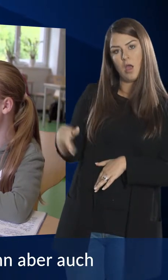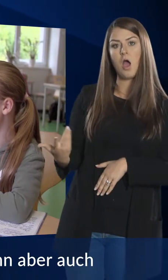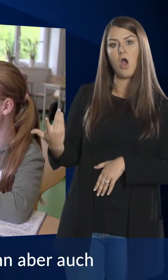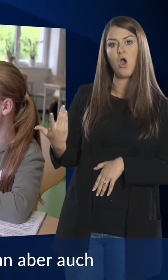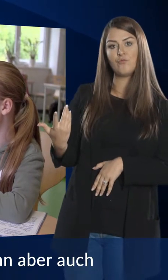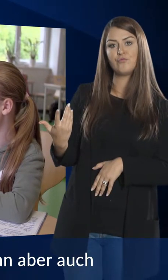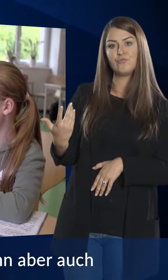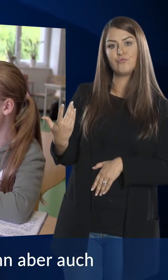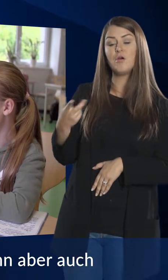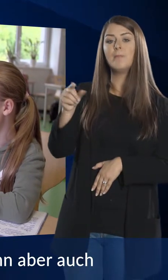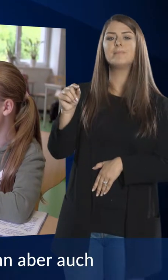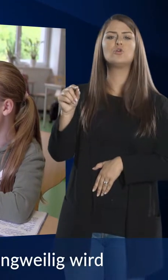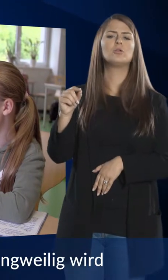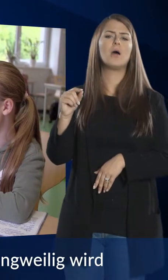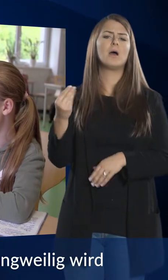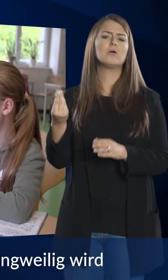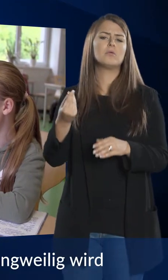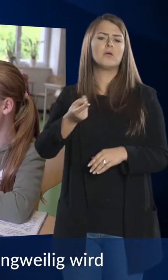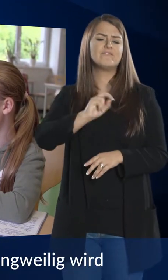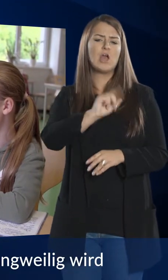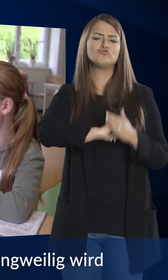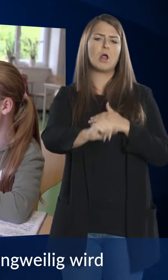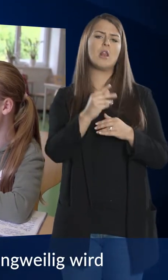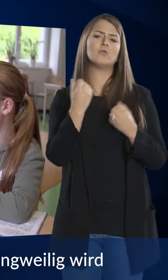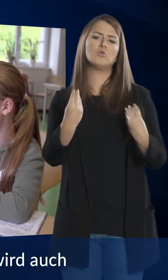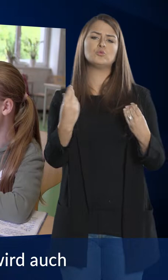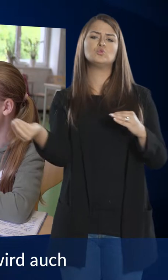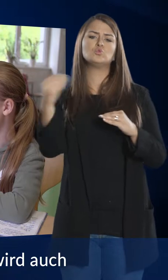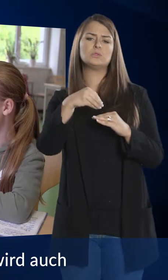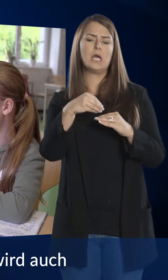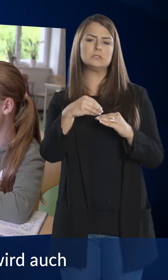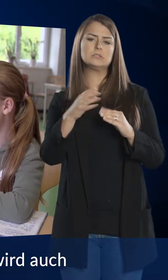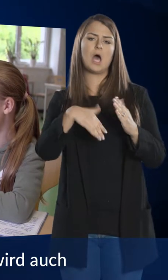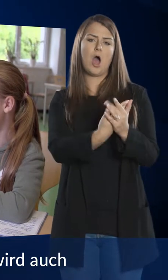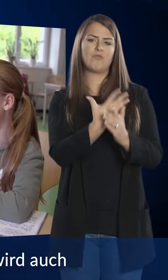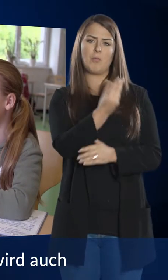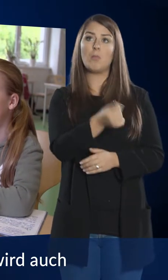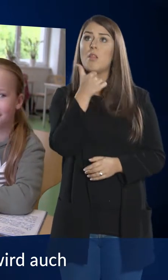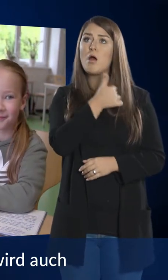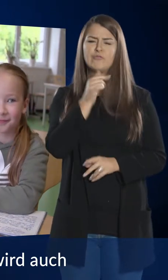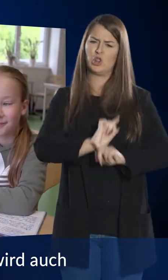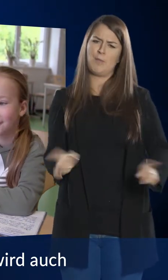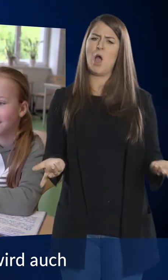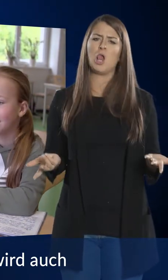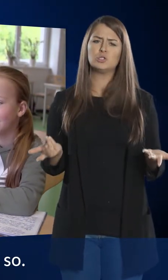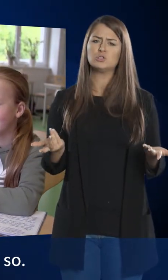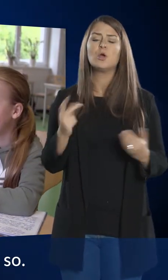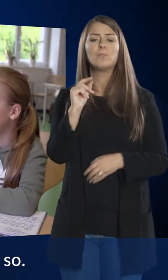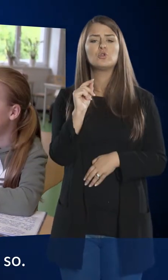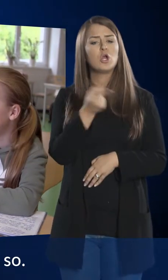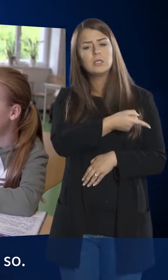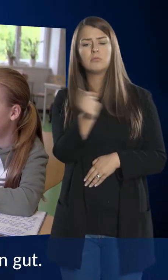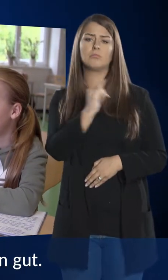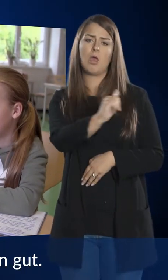kriegen dann aber auch Zusatzaufgaben und so. Also langweilig wird einem nie. Also jeder wird auch